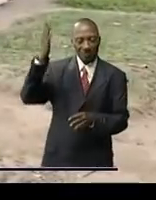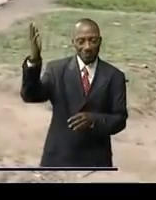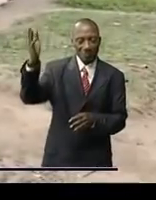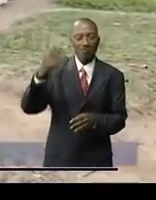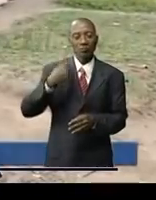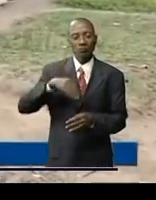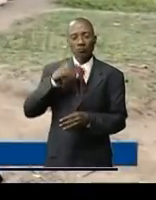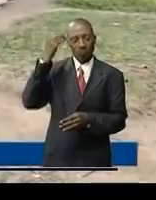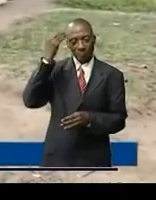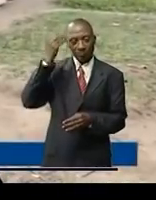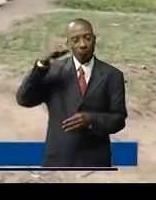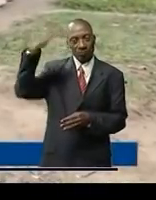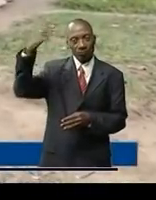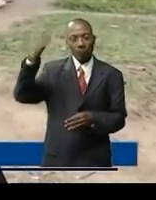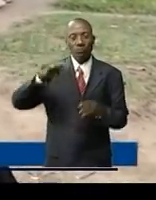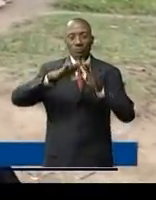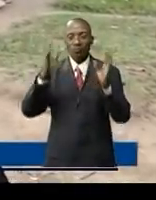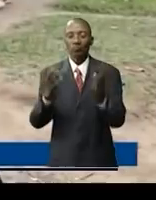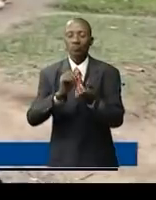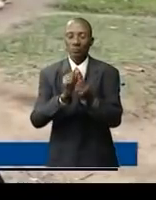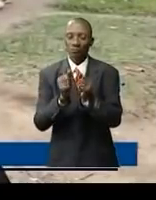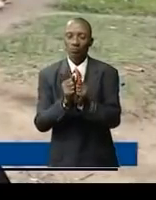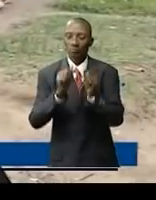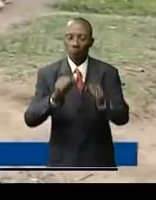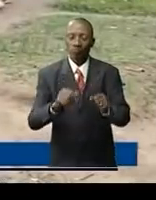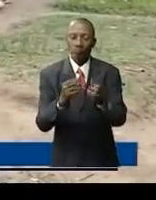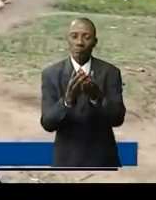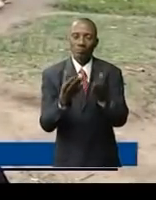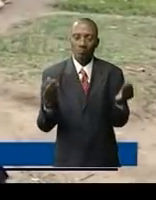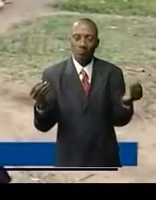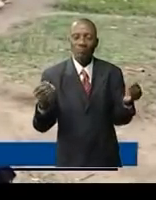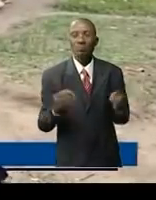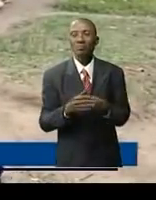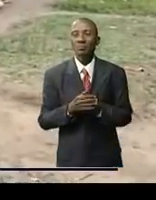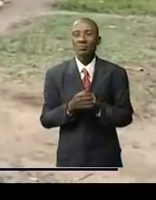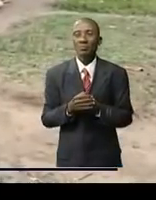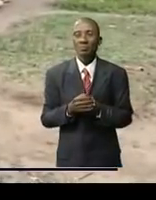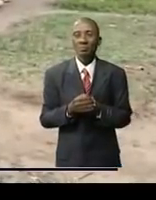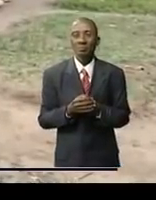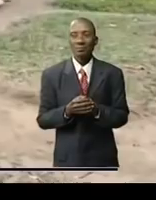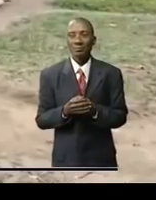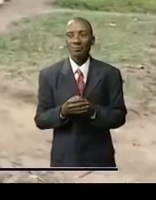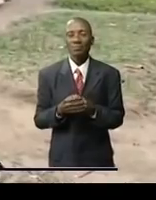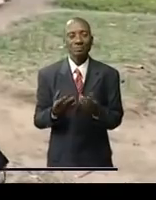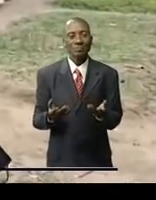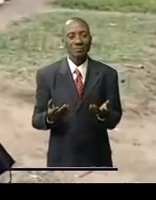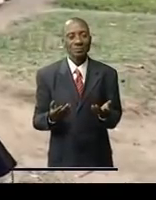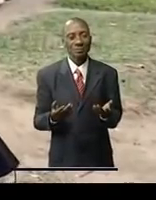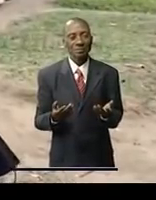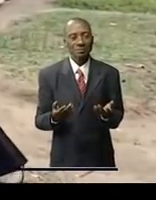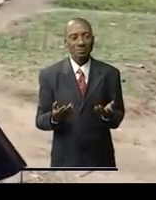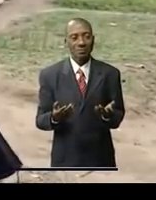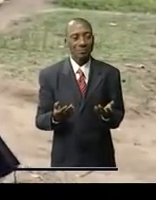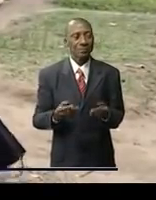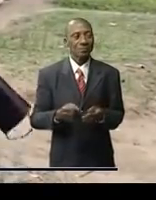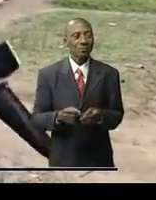ordonnances pour nommer les gens et c'est bon mais il faut que les budgets suivent parce qu'il ne pas qu'ils soient dans la situation